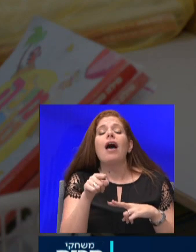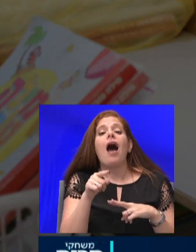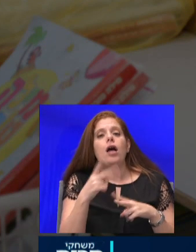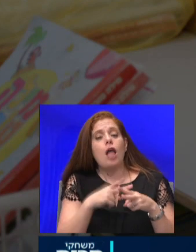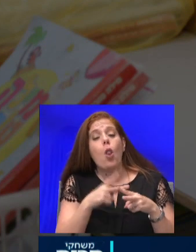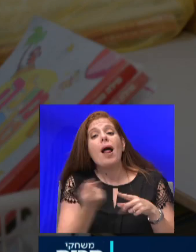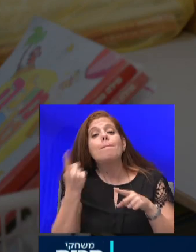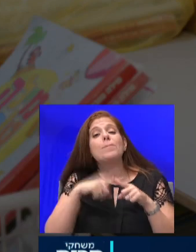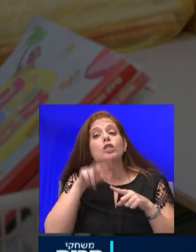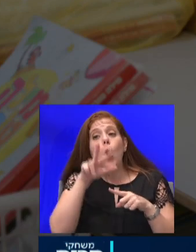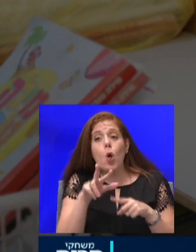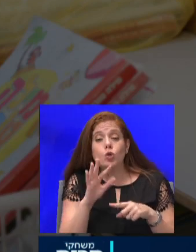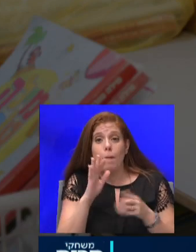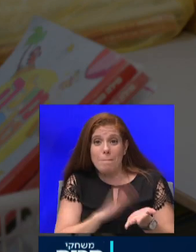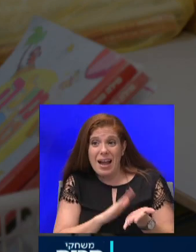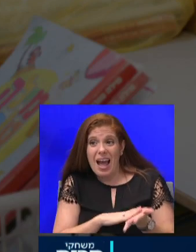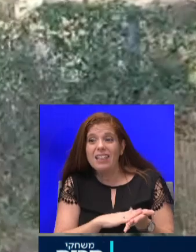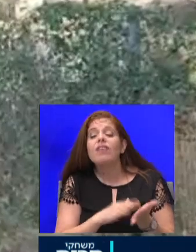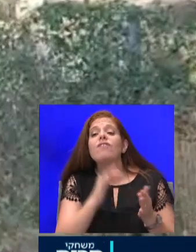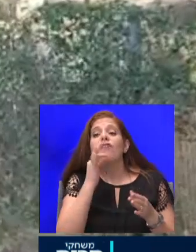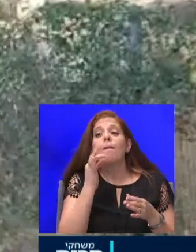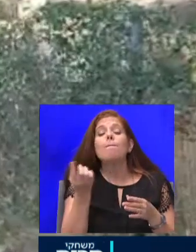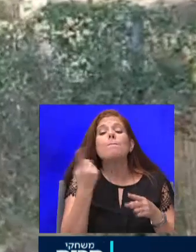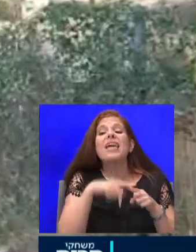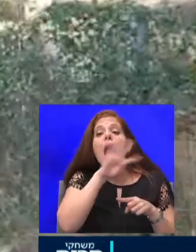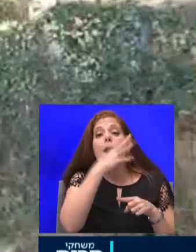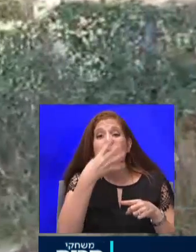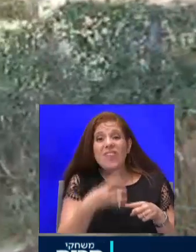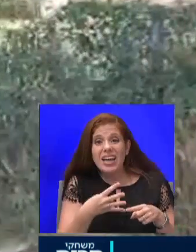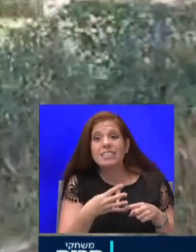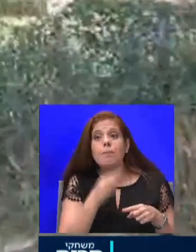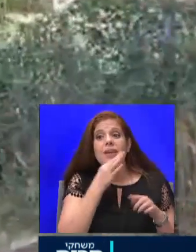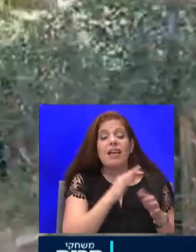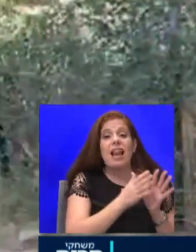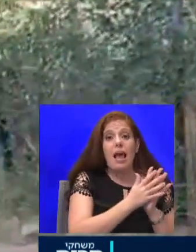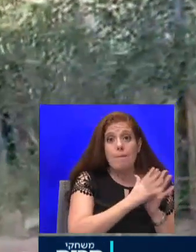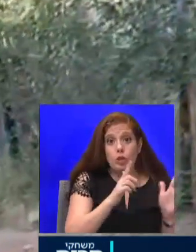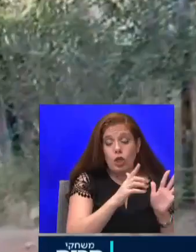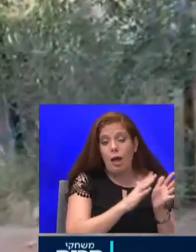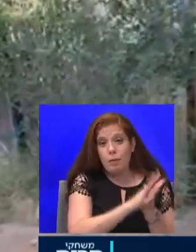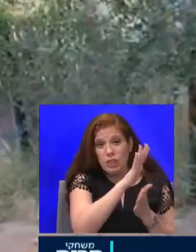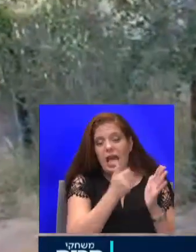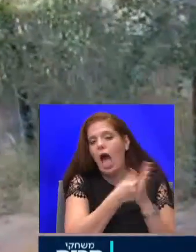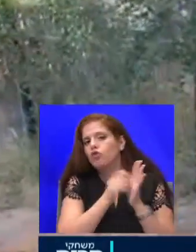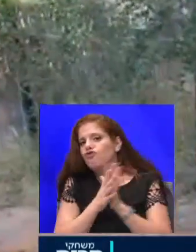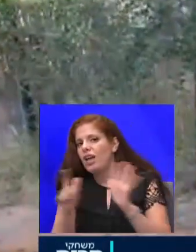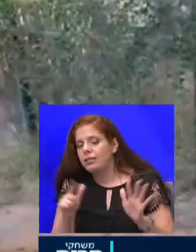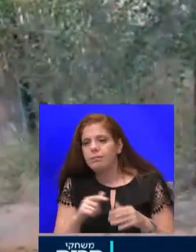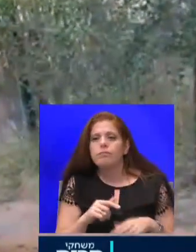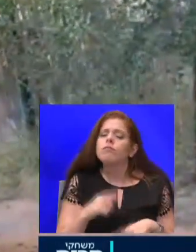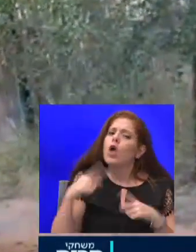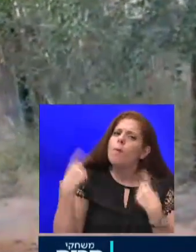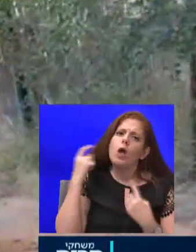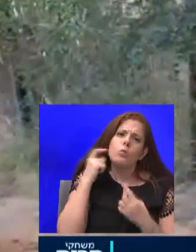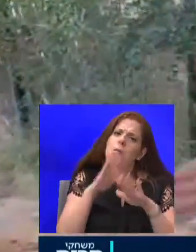וחצי בקרב בני 15 עד 17 יום אחד אנחנו שומעים שהילדים לא מדביקים ואפילו לא צריכים מסכות ואז אנחנו שומעים